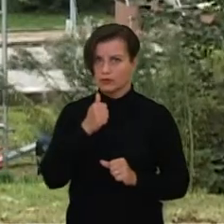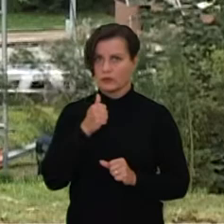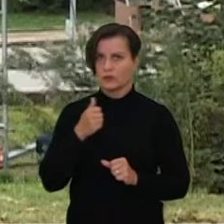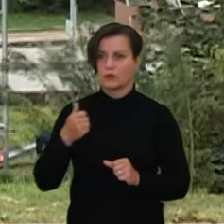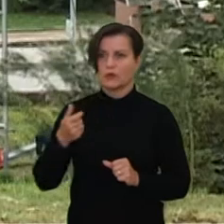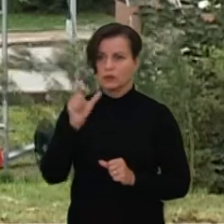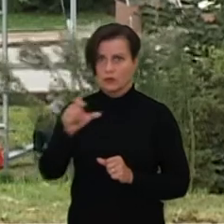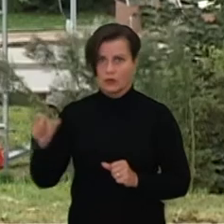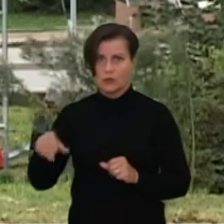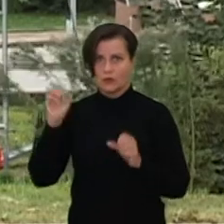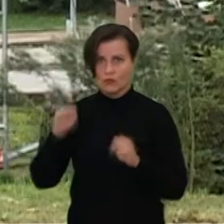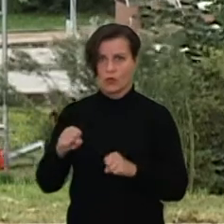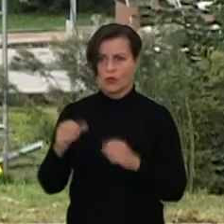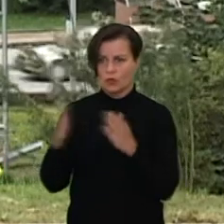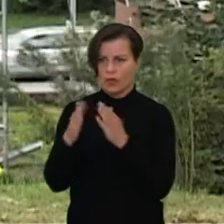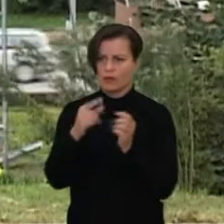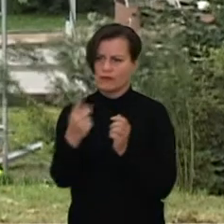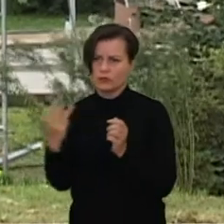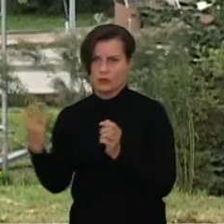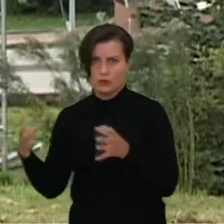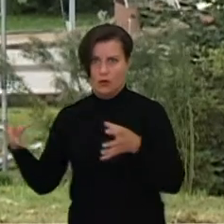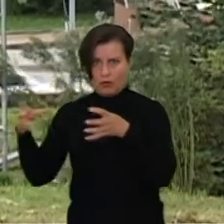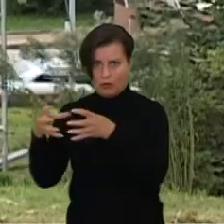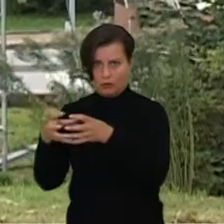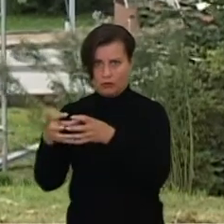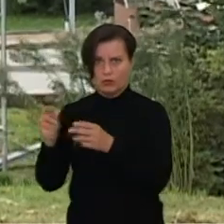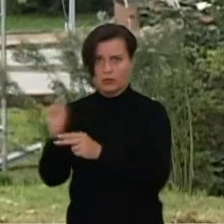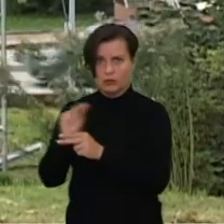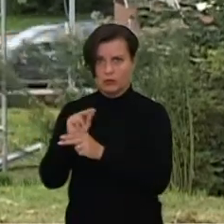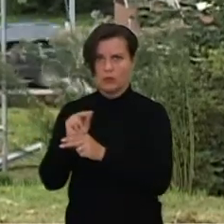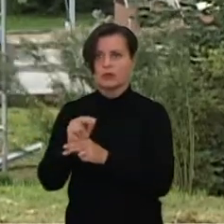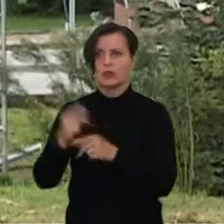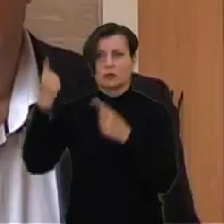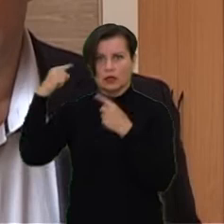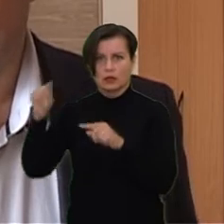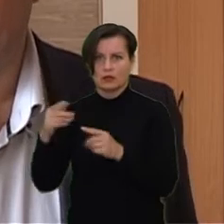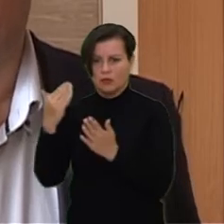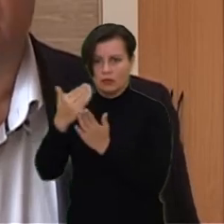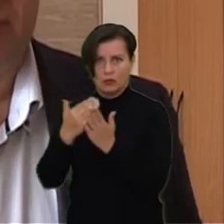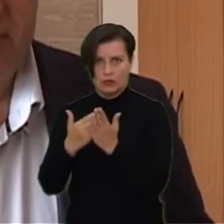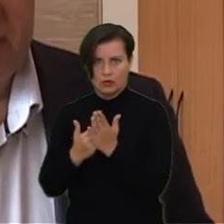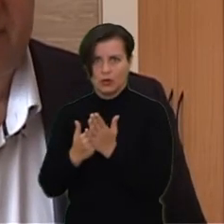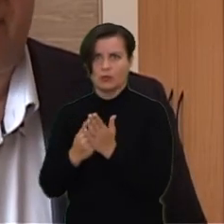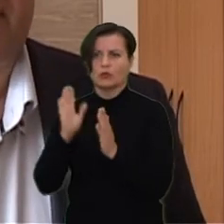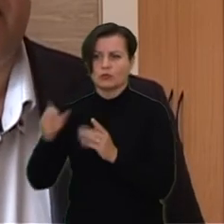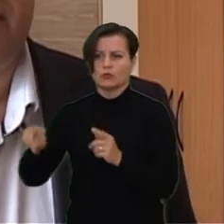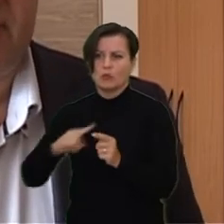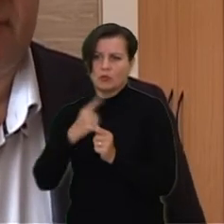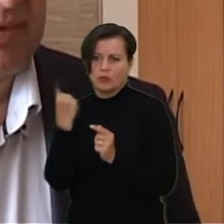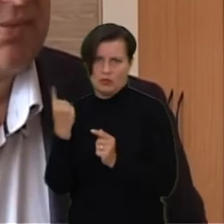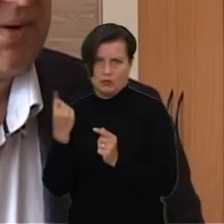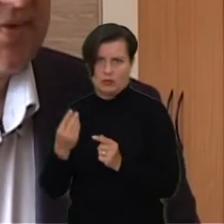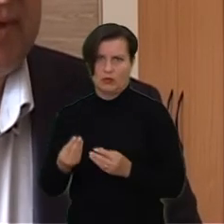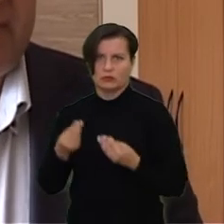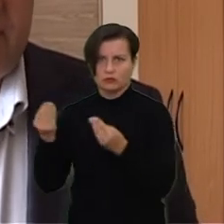namus, tai be jokios abijonės per kitą programą, būtent prioritetas būtų tam kvartalui,